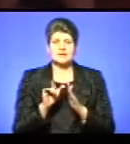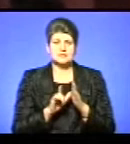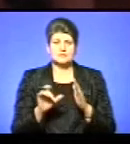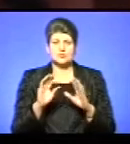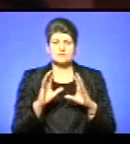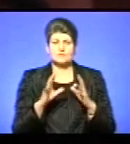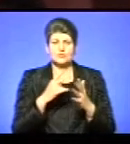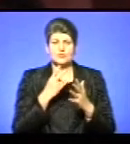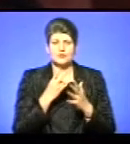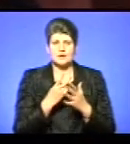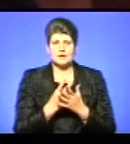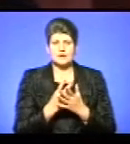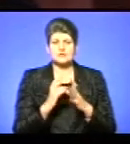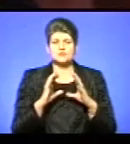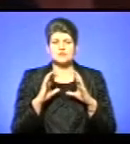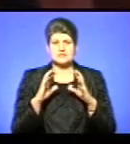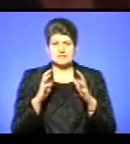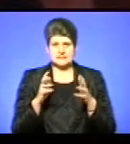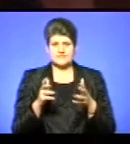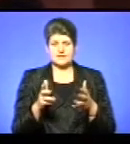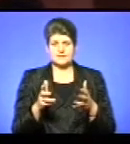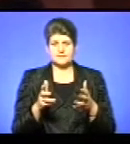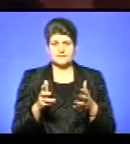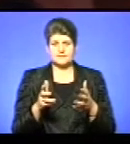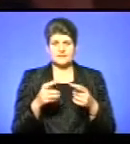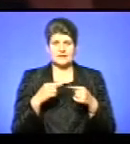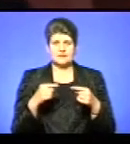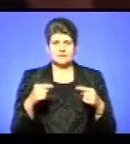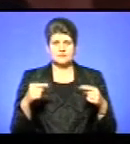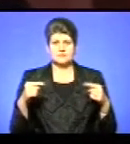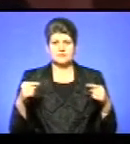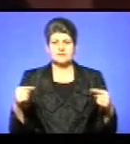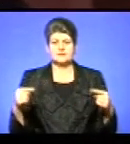Показує, що наш світ є різноманітний.